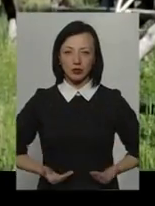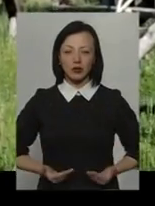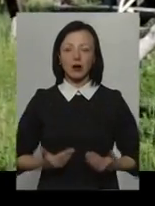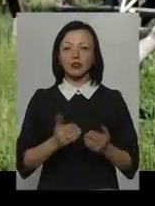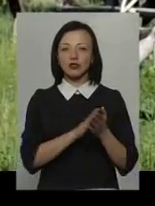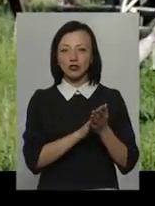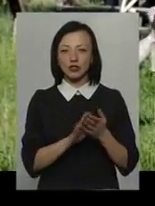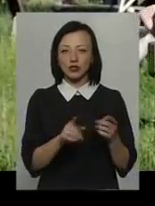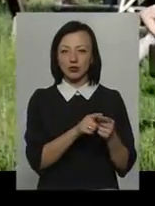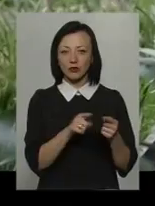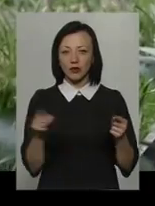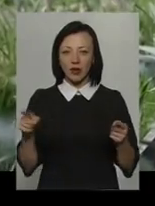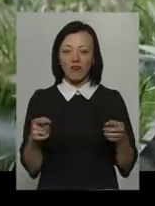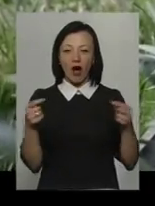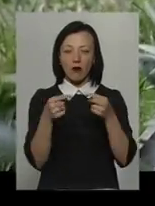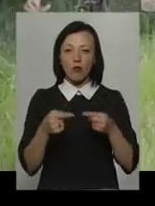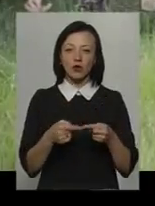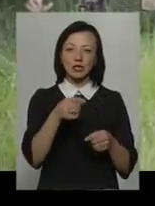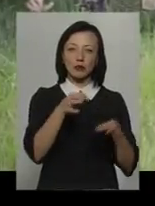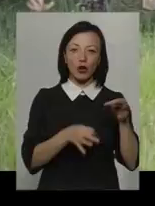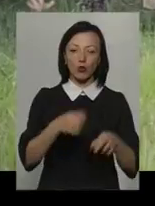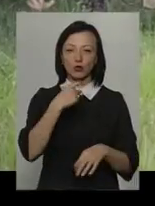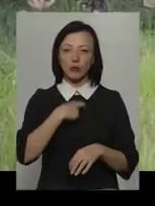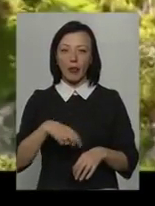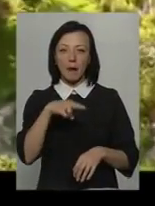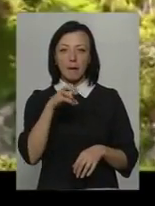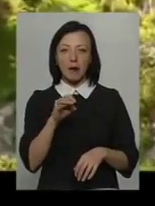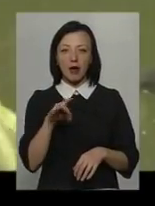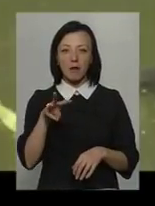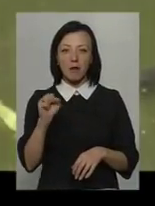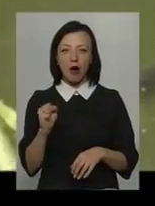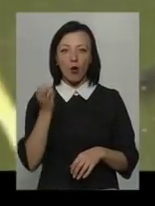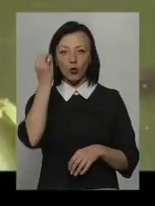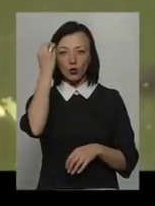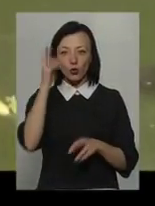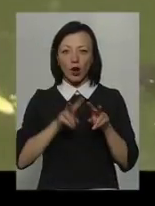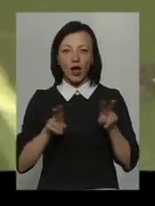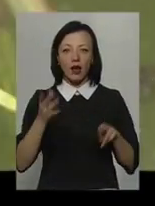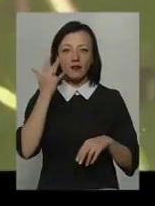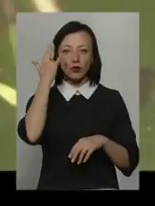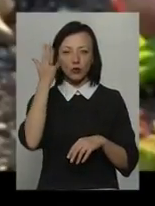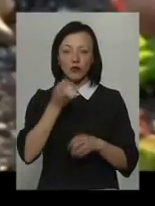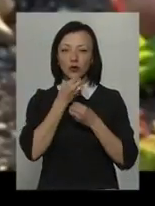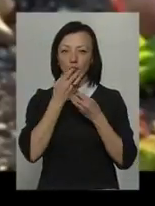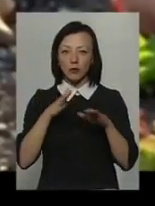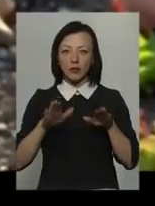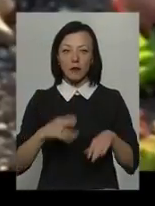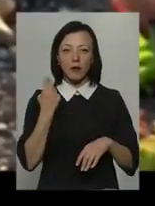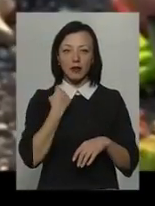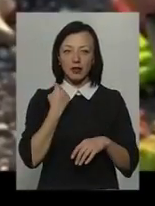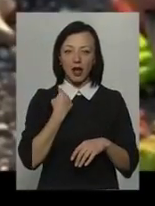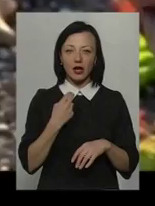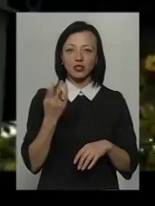аркуша в гармонії з природою та собою. Пермакультура як філософія знайшла благодатний ґрунт у Британії та